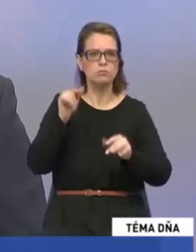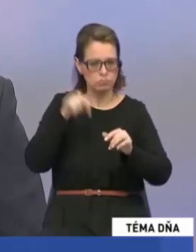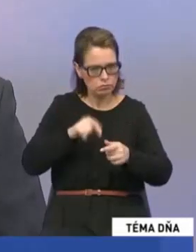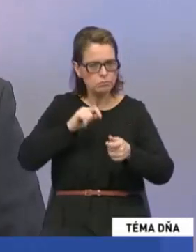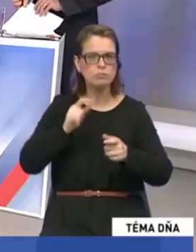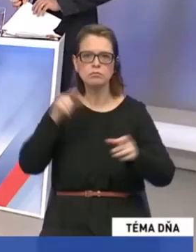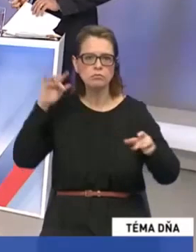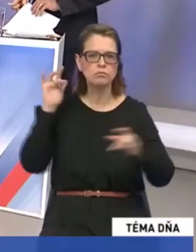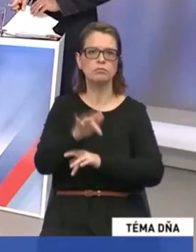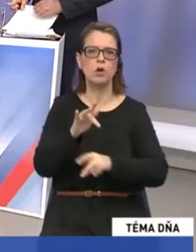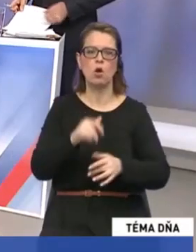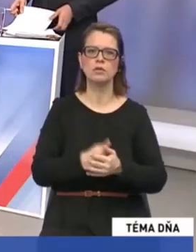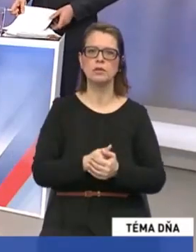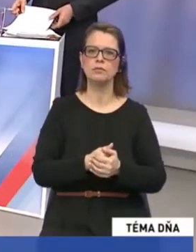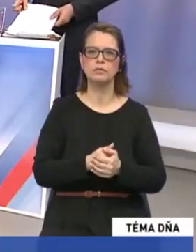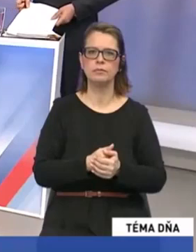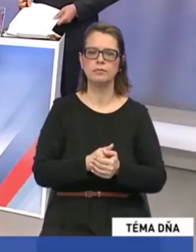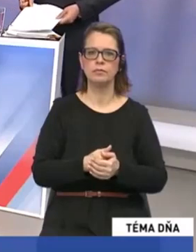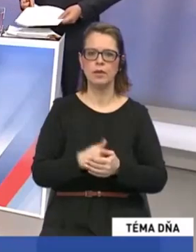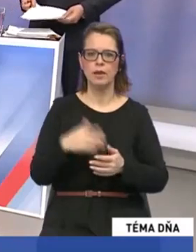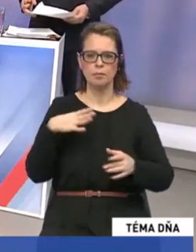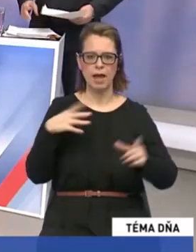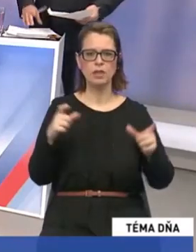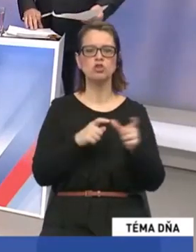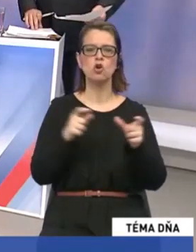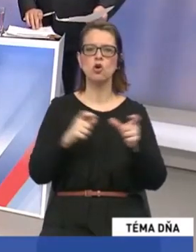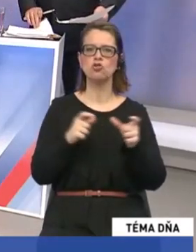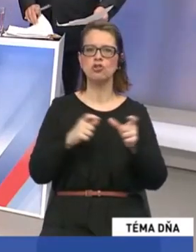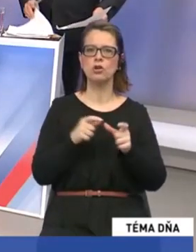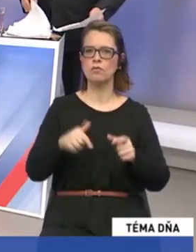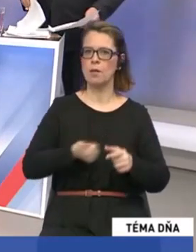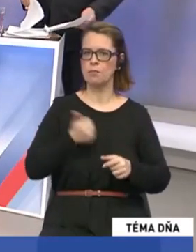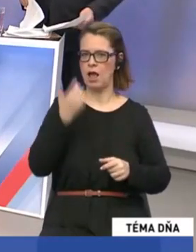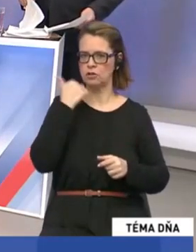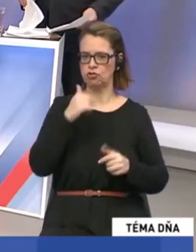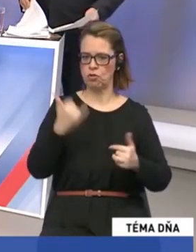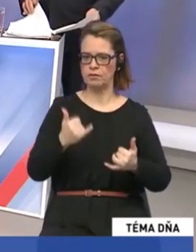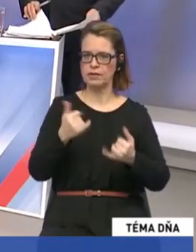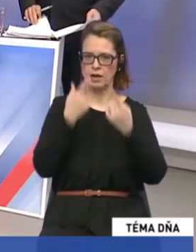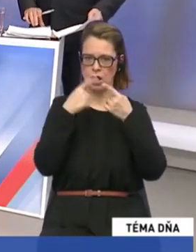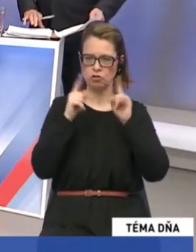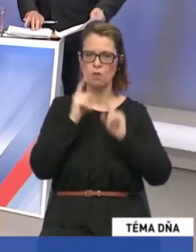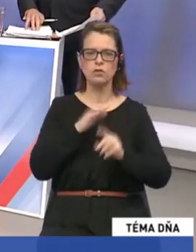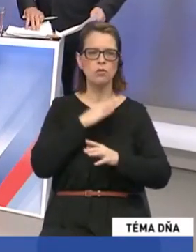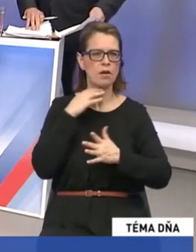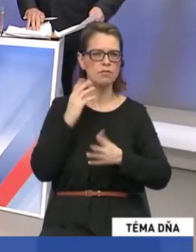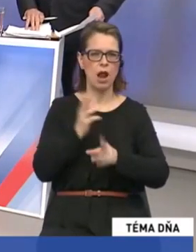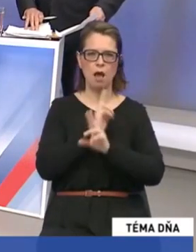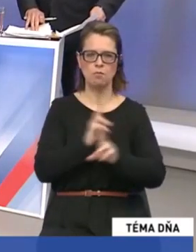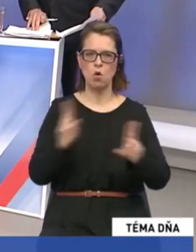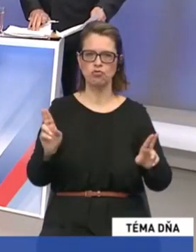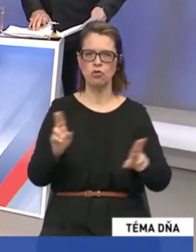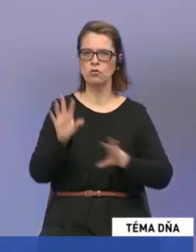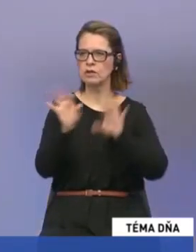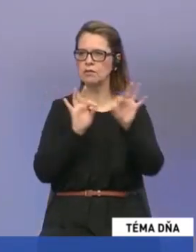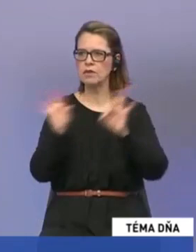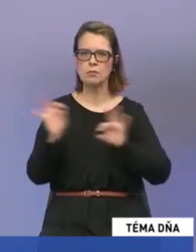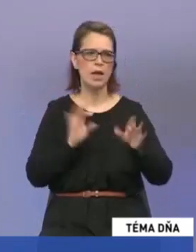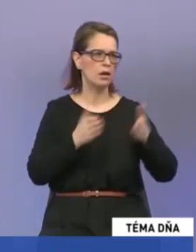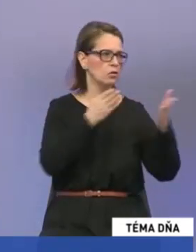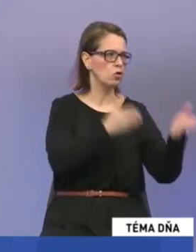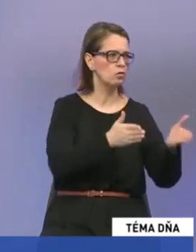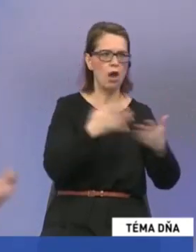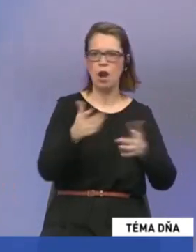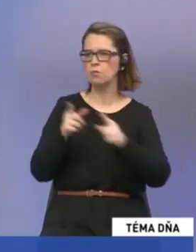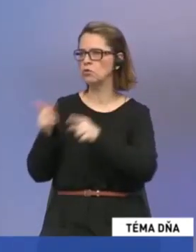Pani Soročinová, naozaj mladý človek má dnes na Slovensku širokú palitu možností výberu tej alebo onej